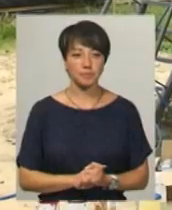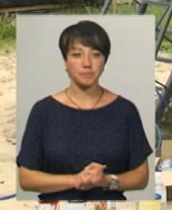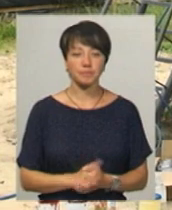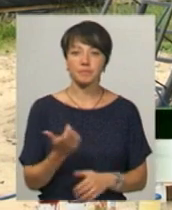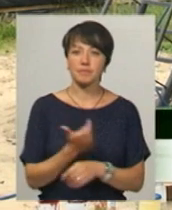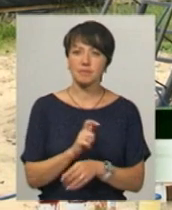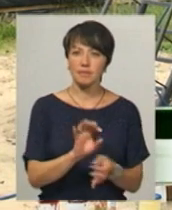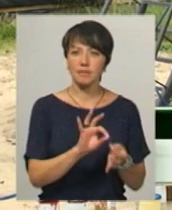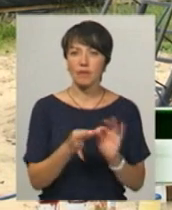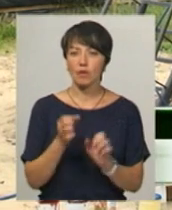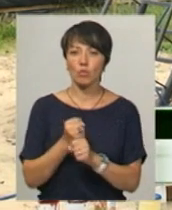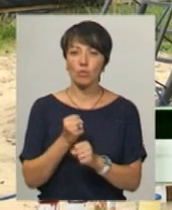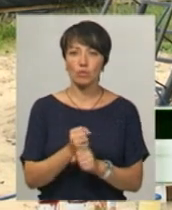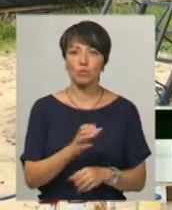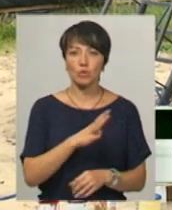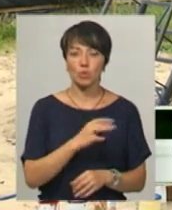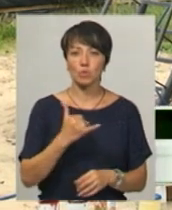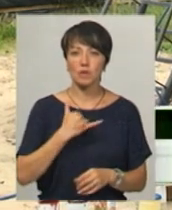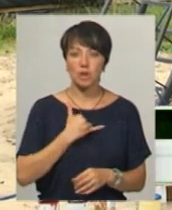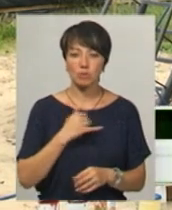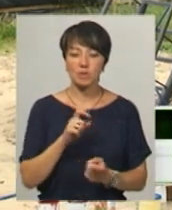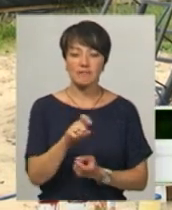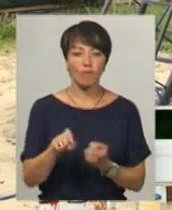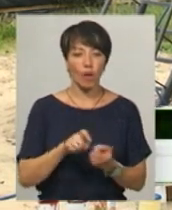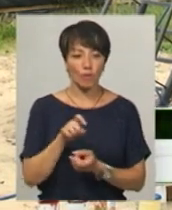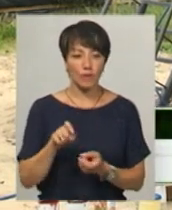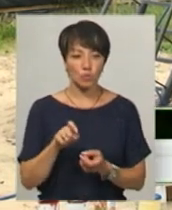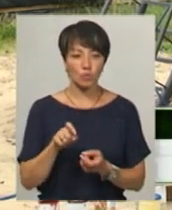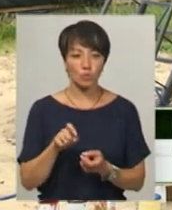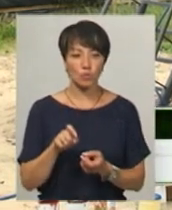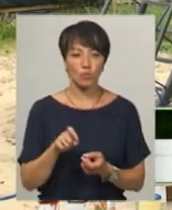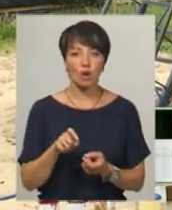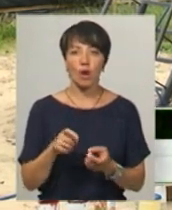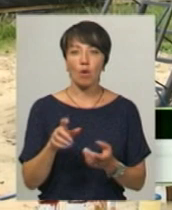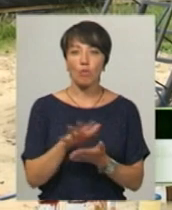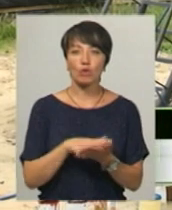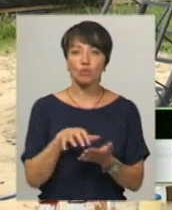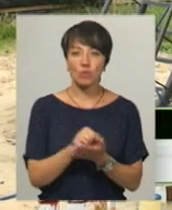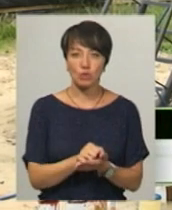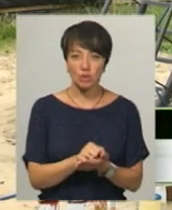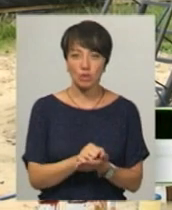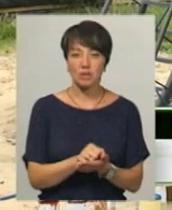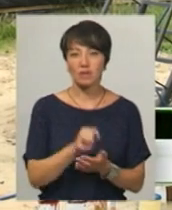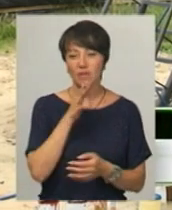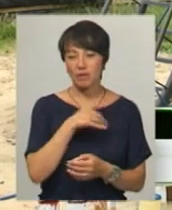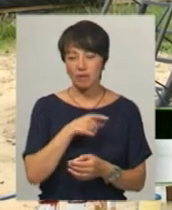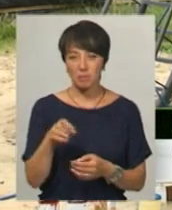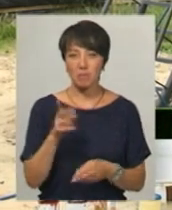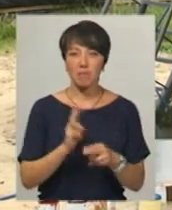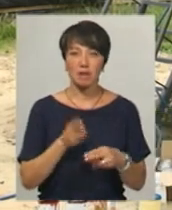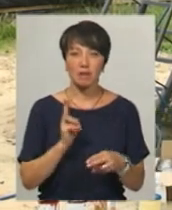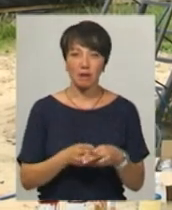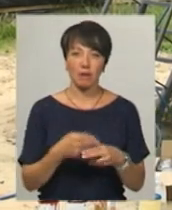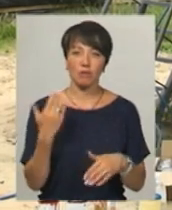складні роботи були у нас по зварюванню пошкоджених часом фігур, тому що метал